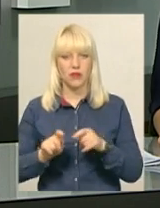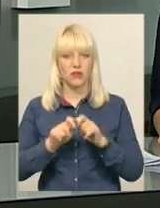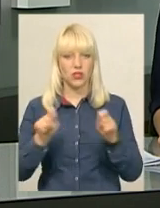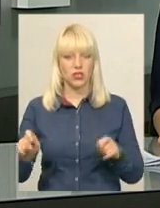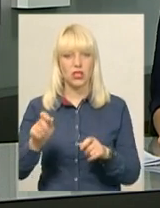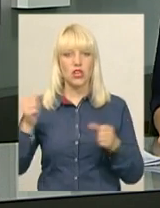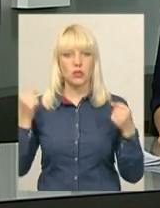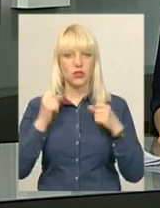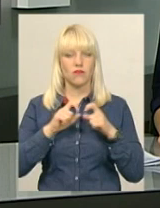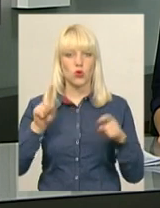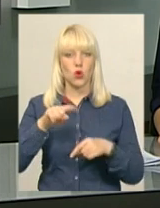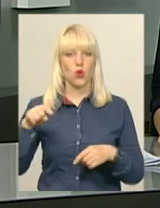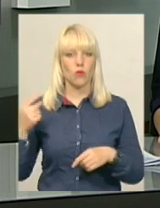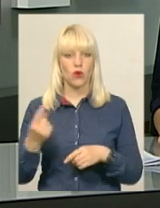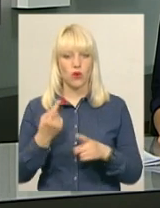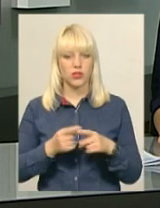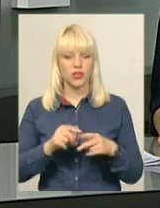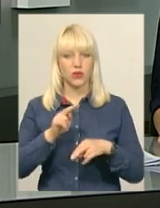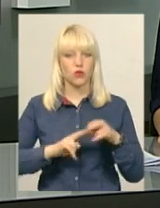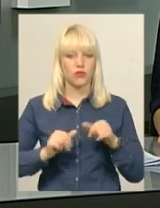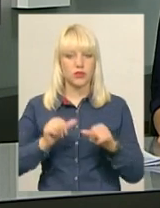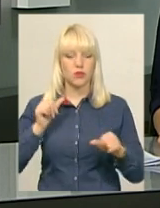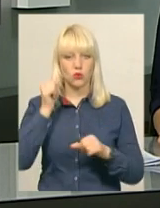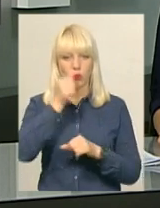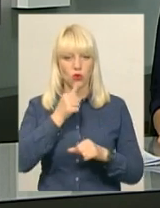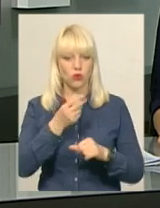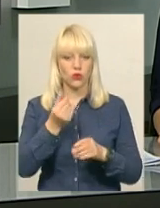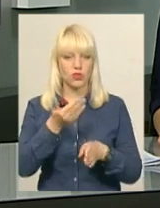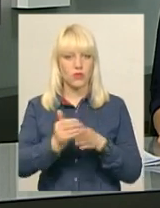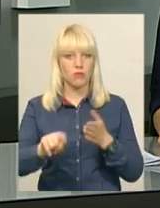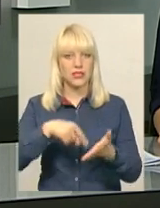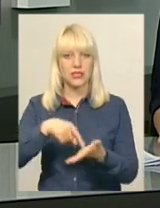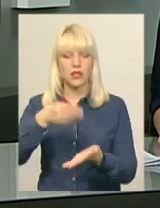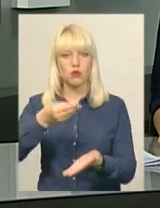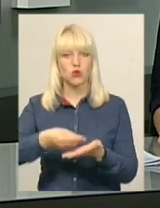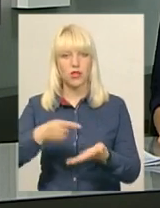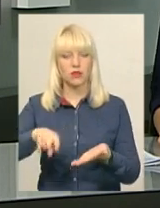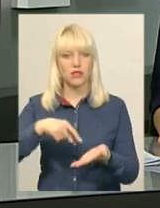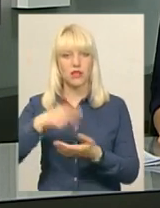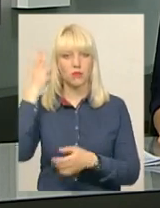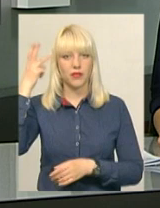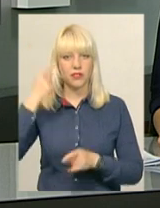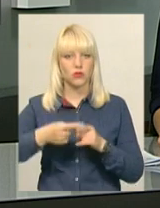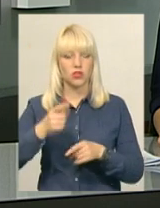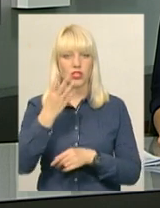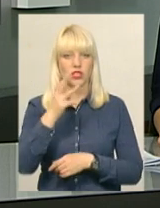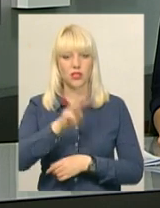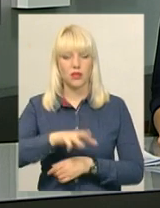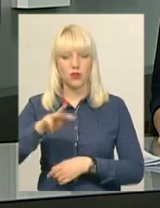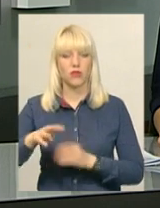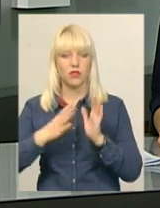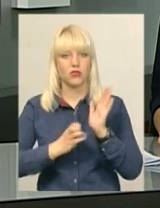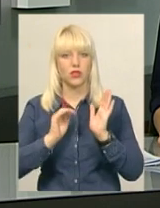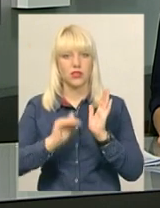школі номер 1. Їх будували з літа минулого року. Гроші виділили з міського бюджету Хмельницького – це 4 мільйони 900